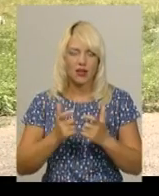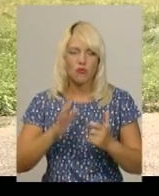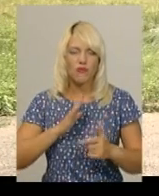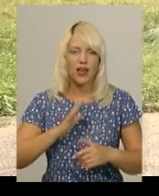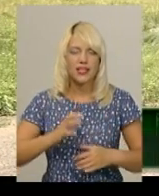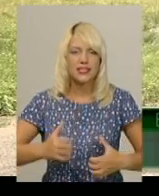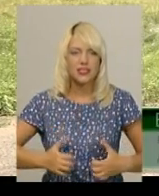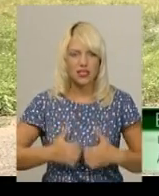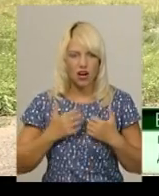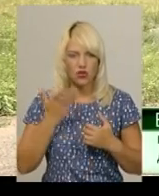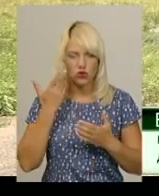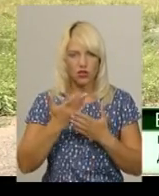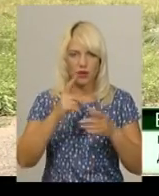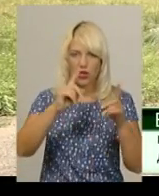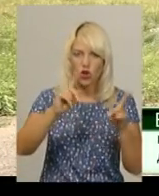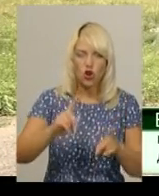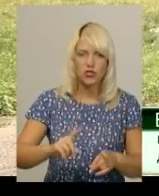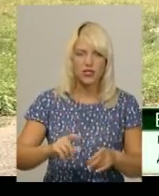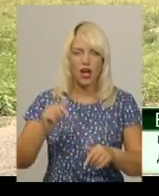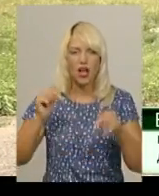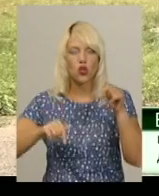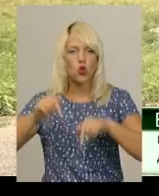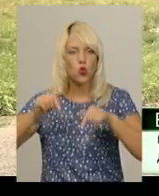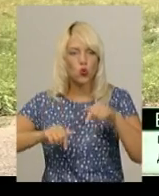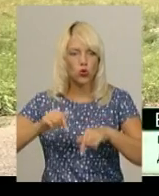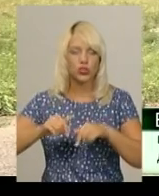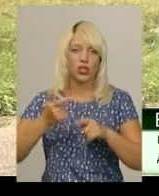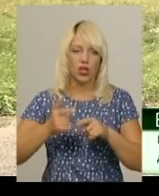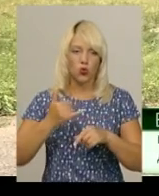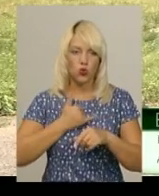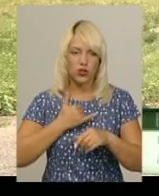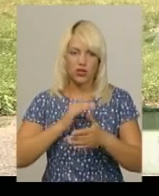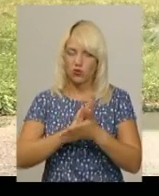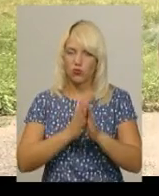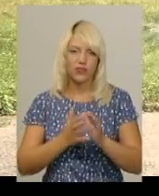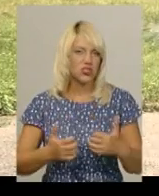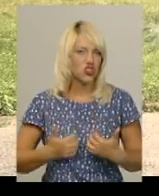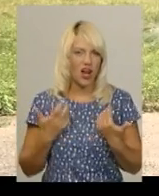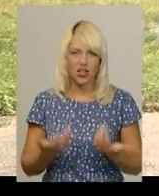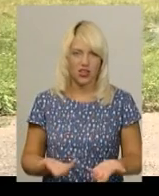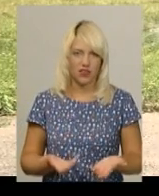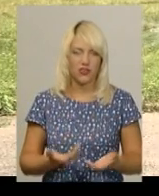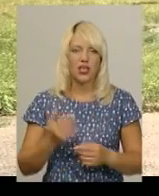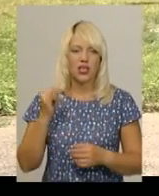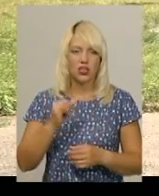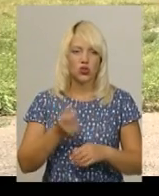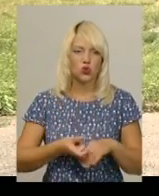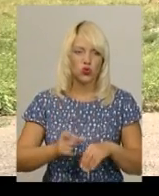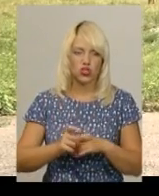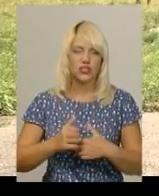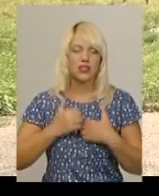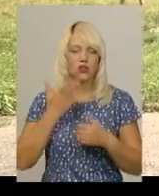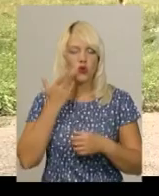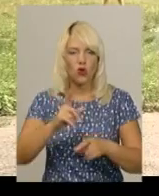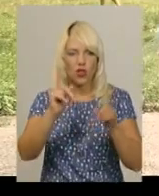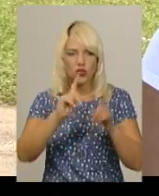буває страшно, коли гроза, дощі, і в нас умови жахливі, і дуже страшно, коли гроза